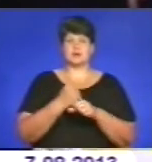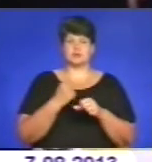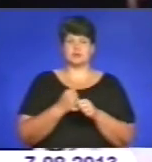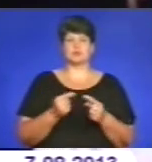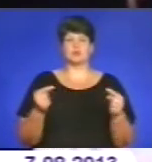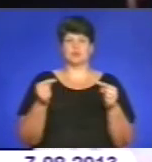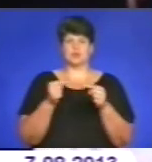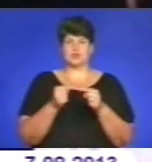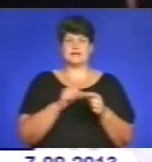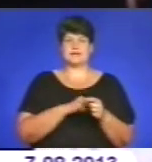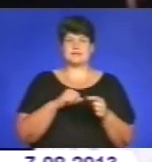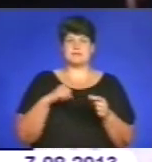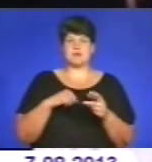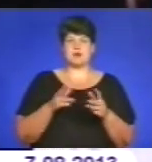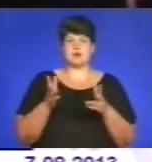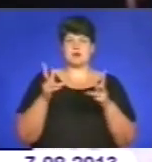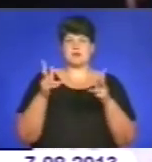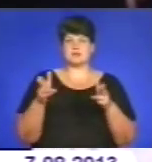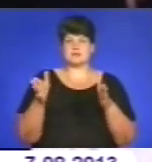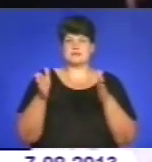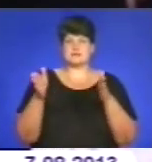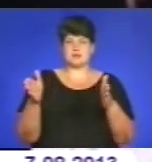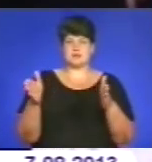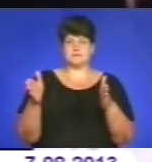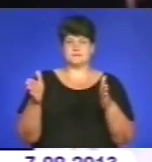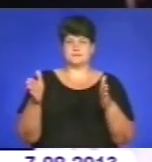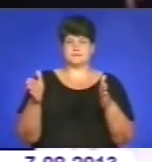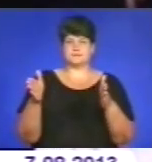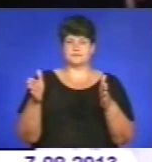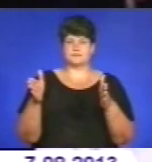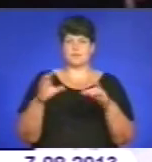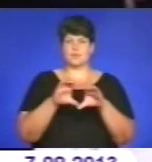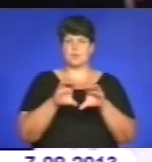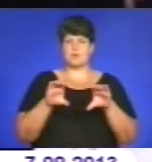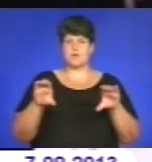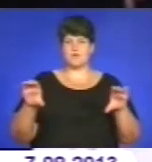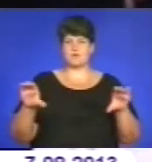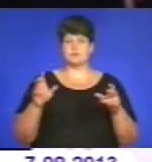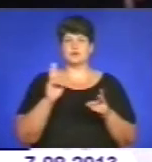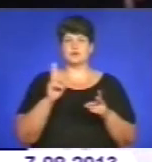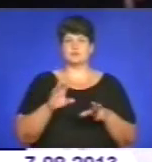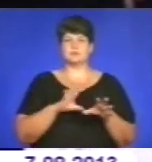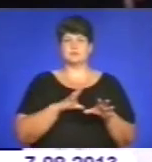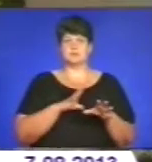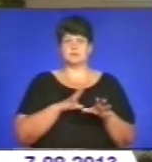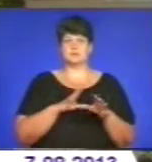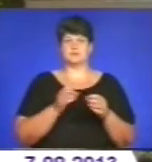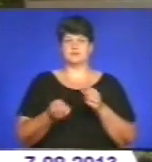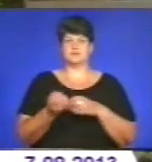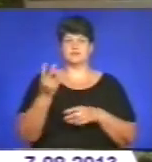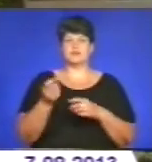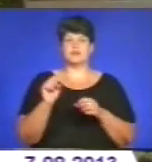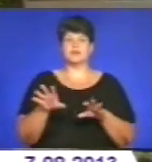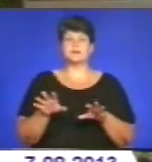чітко і вона сама відсекла трубопровод, по яку проходило з лікування. Стан